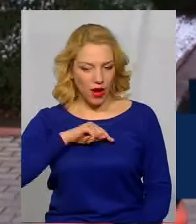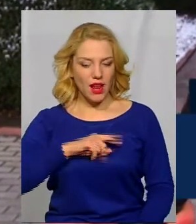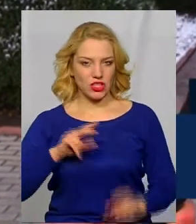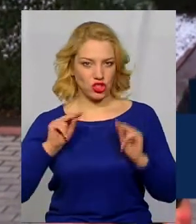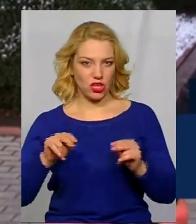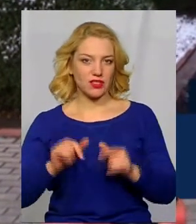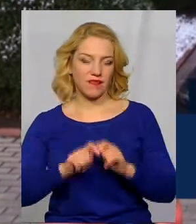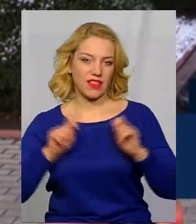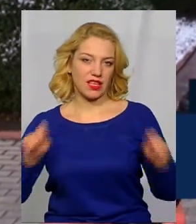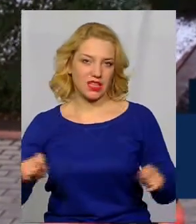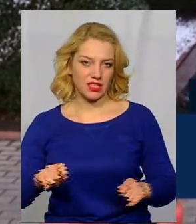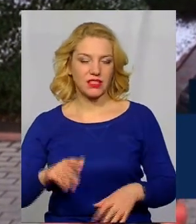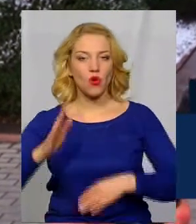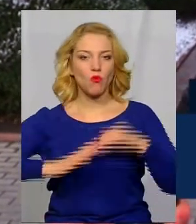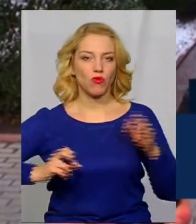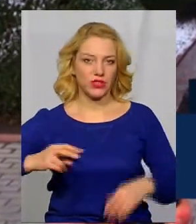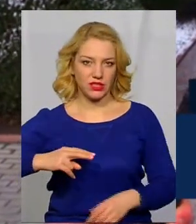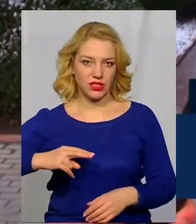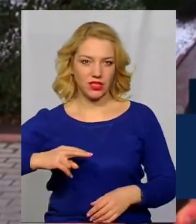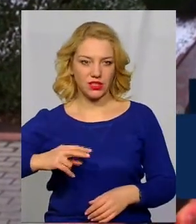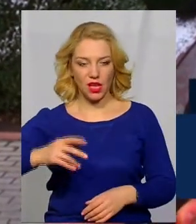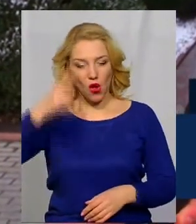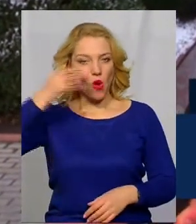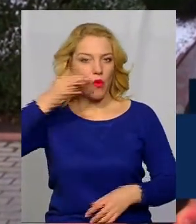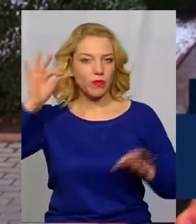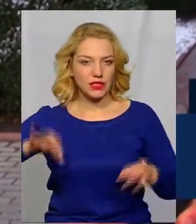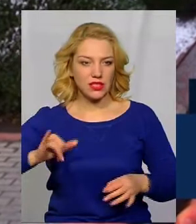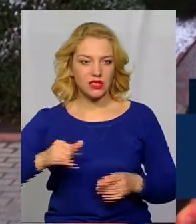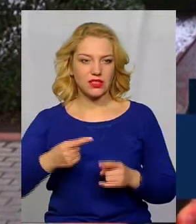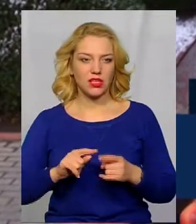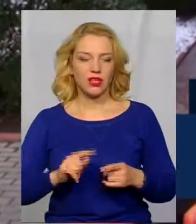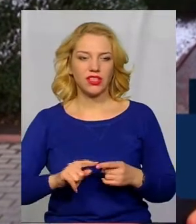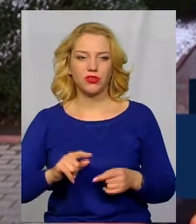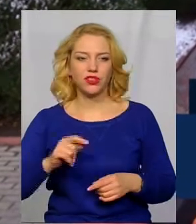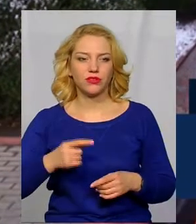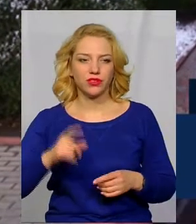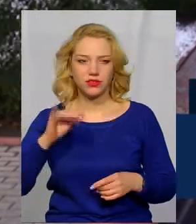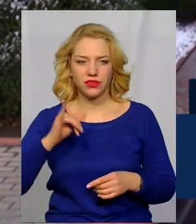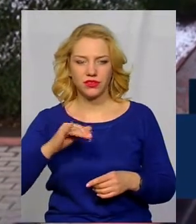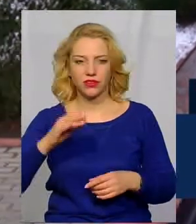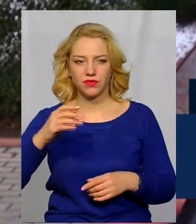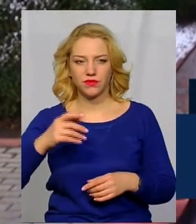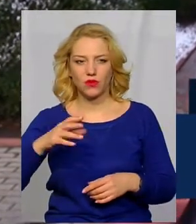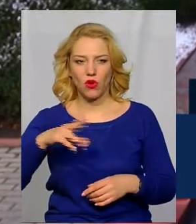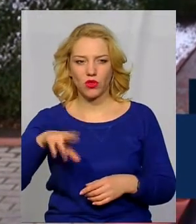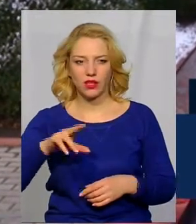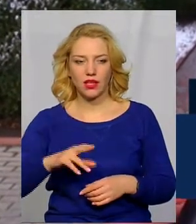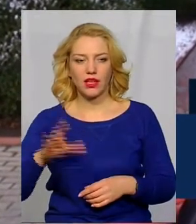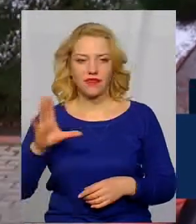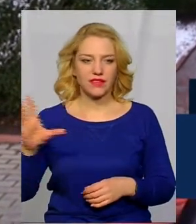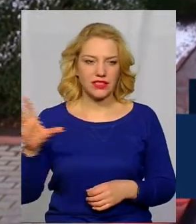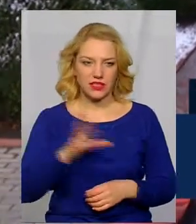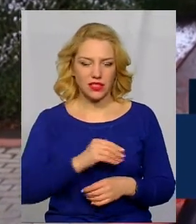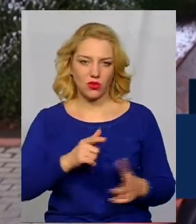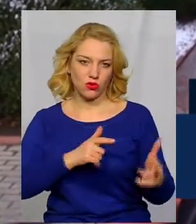відкритість. Професійні обізнаність у сучасному законодавстві і